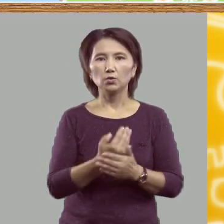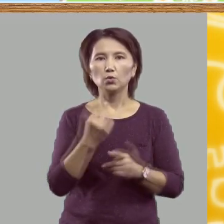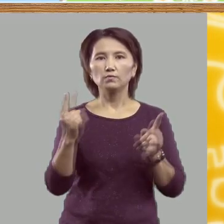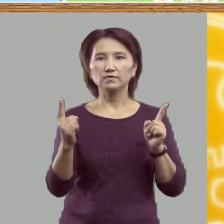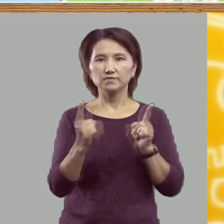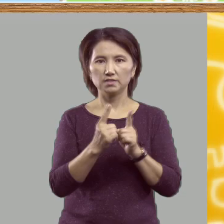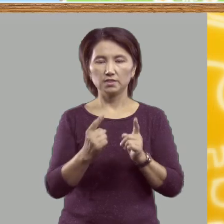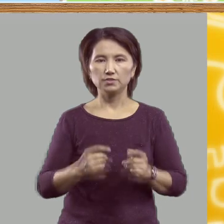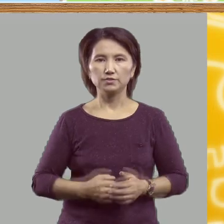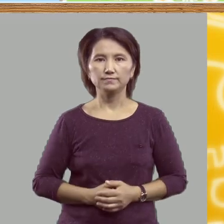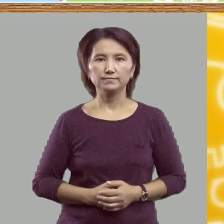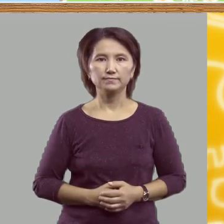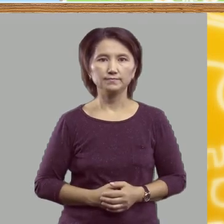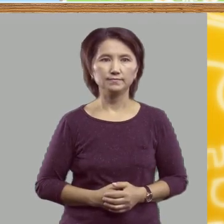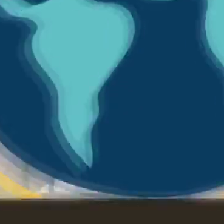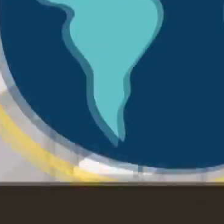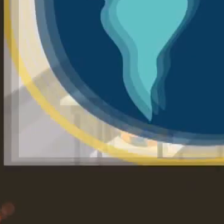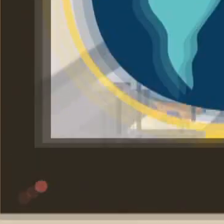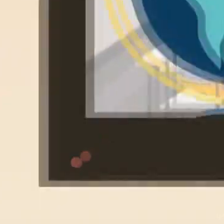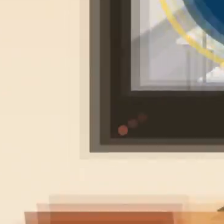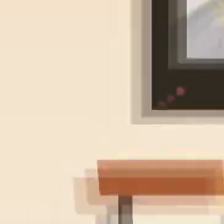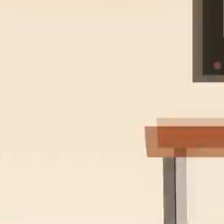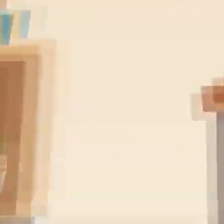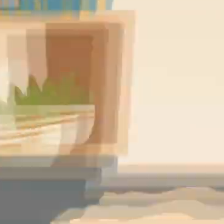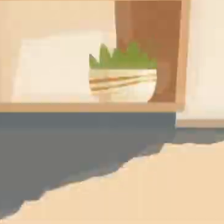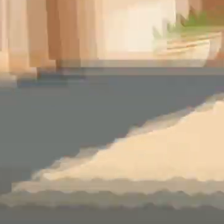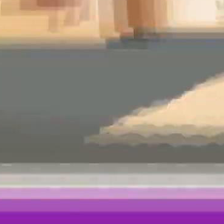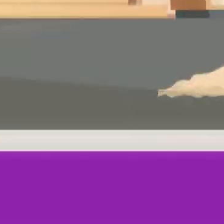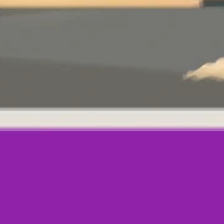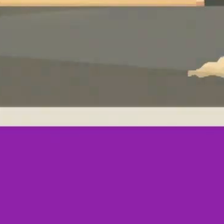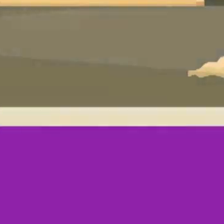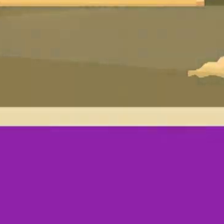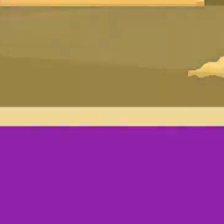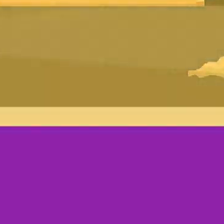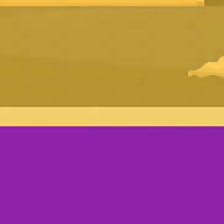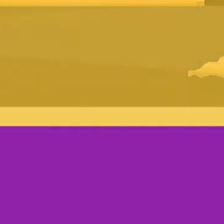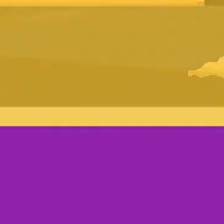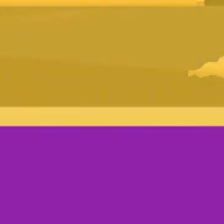А.Егорова Корректор А.Кулакова